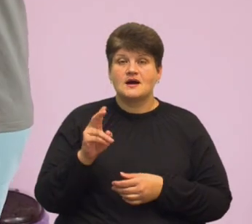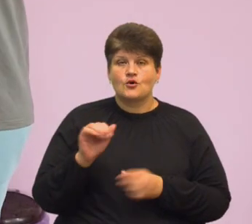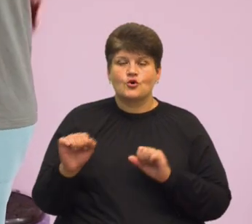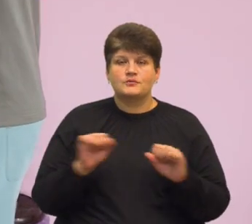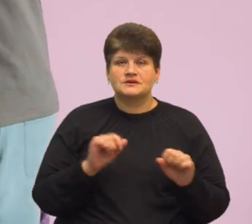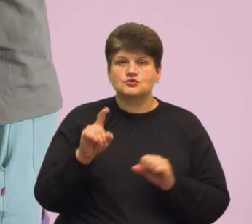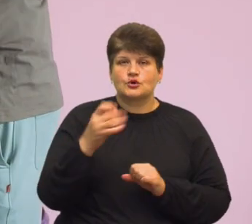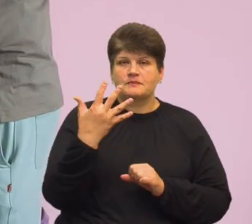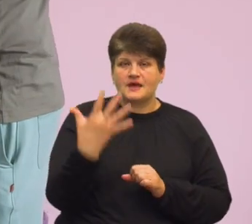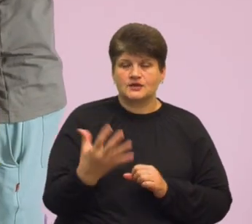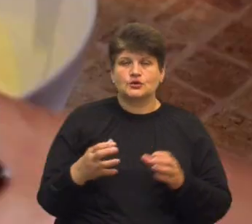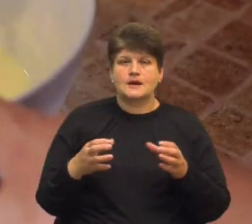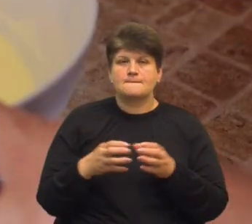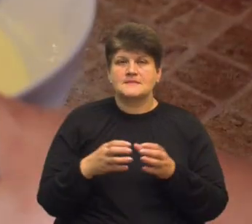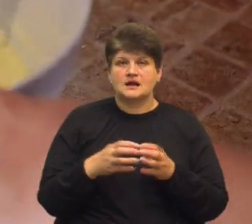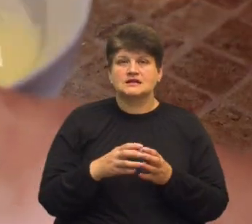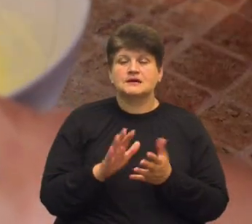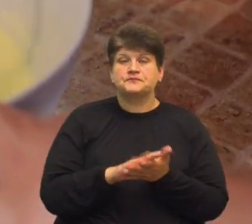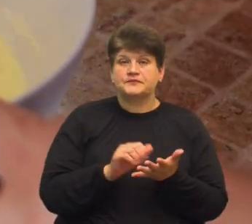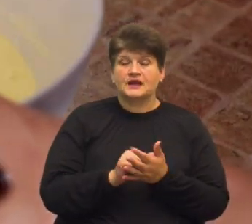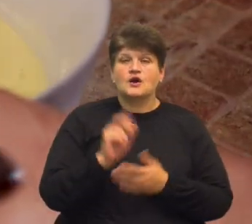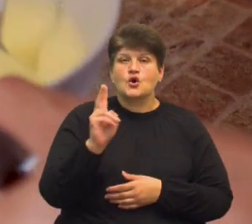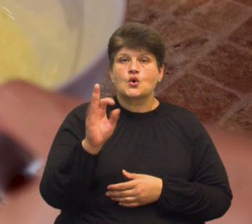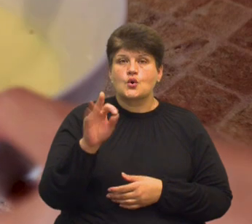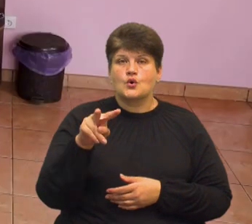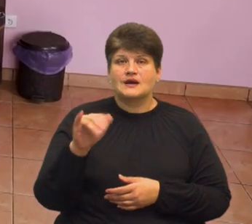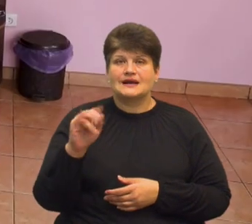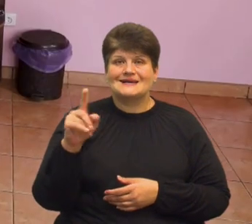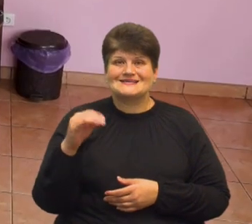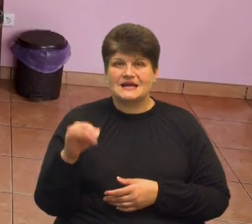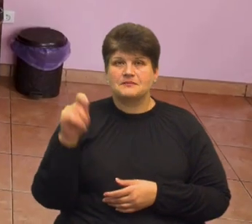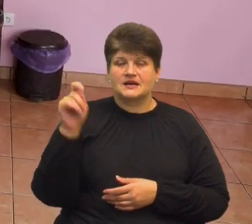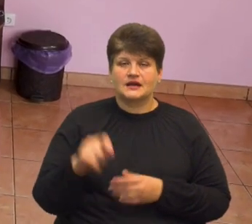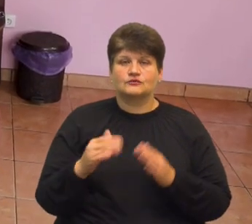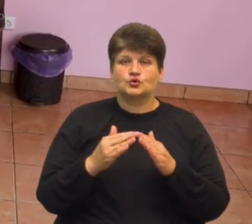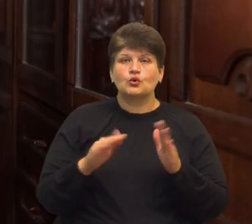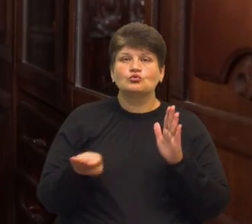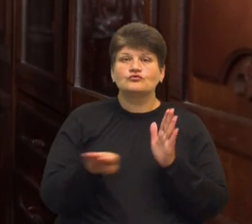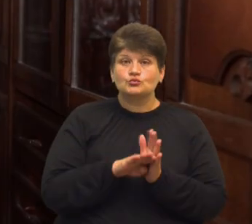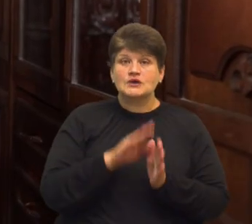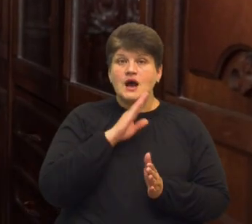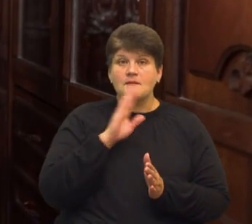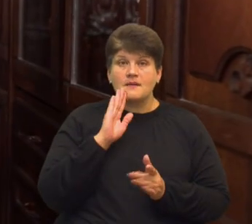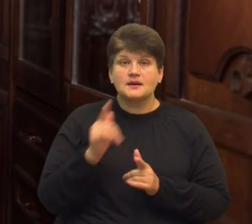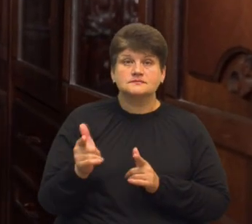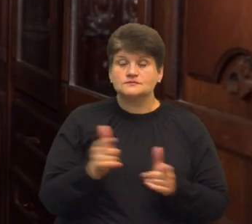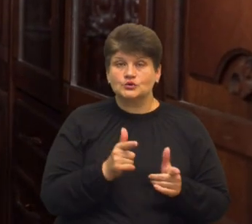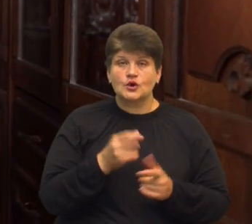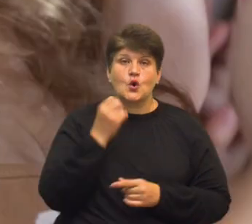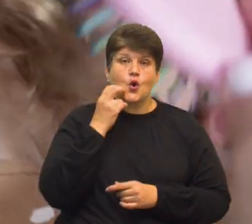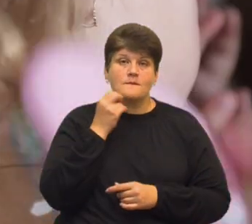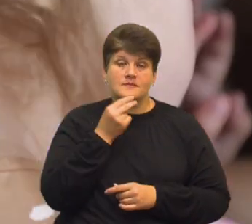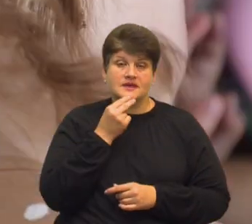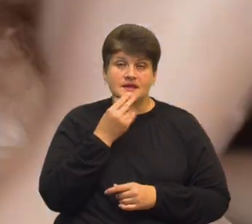окремої бригади з позивним «Колізей» приїхав додому у відпустку. Мати готує йому обід. Вперше за довгий час